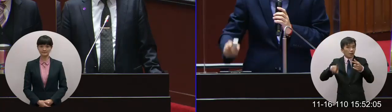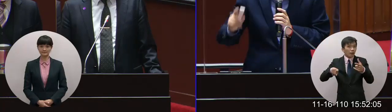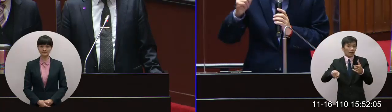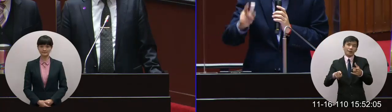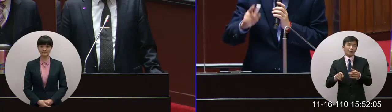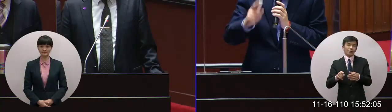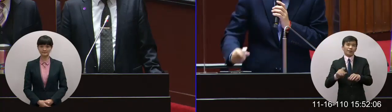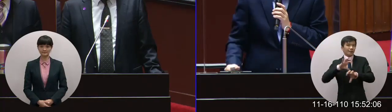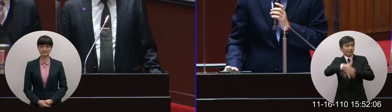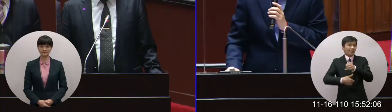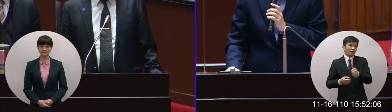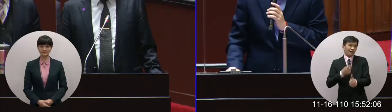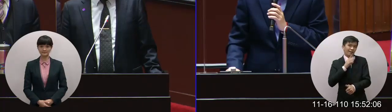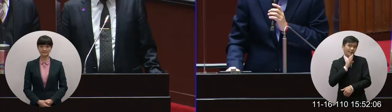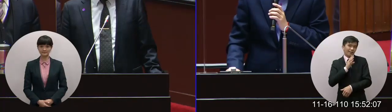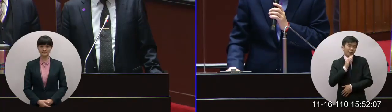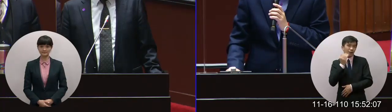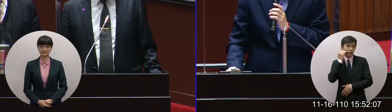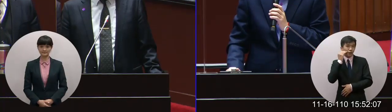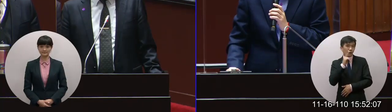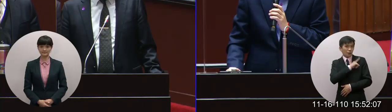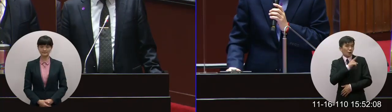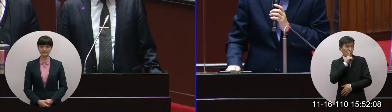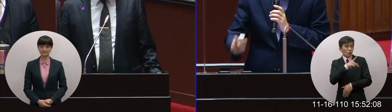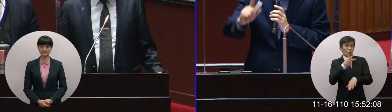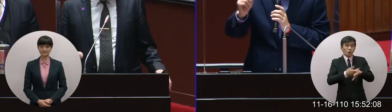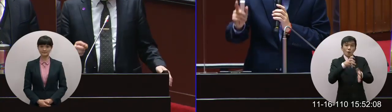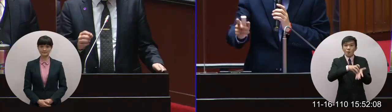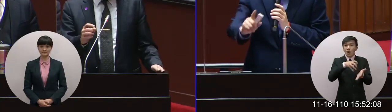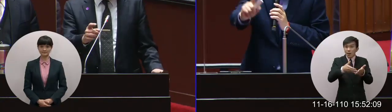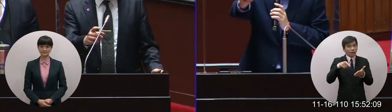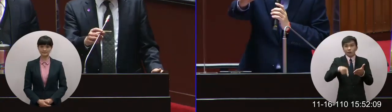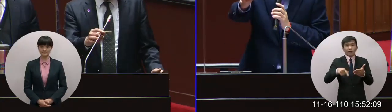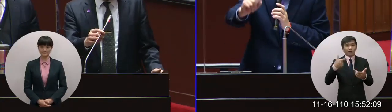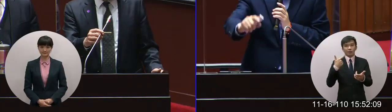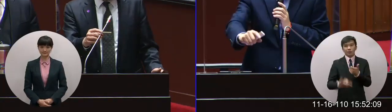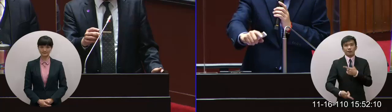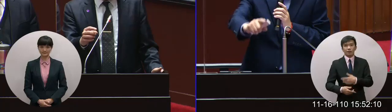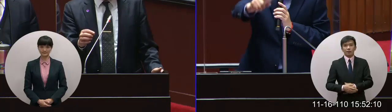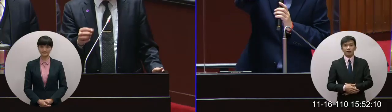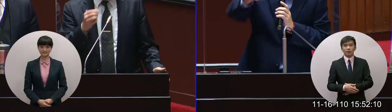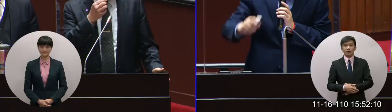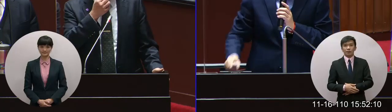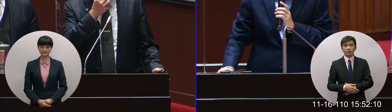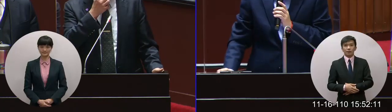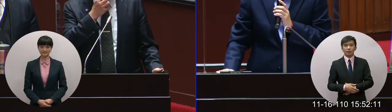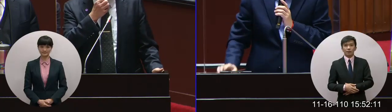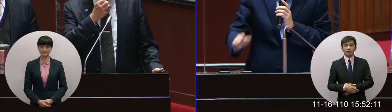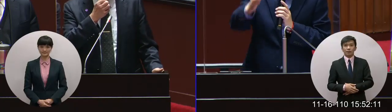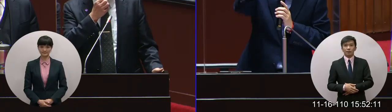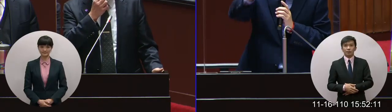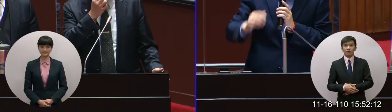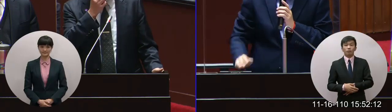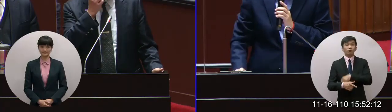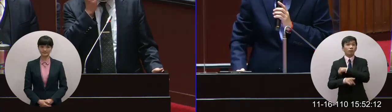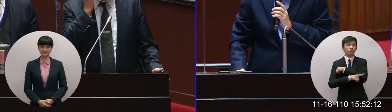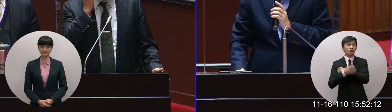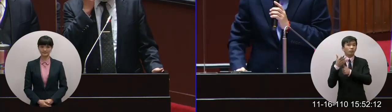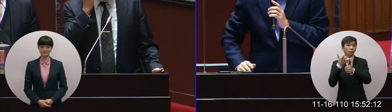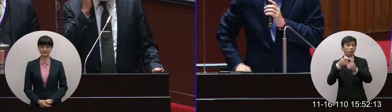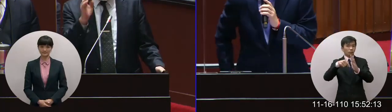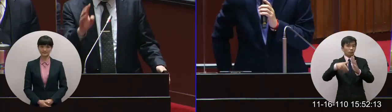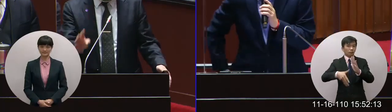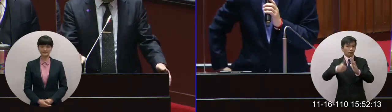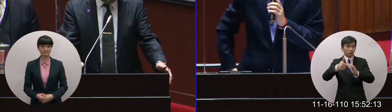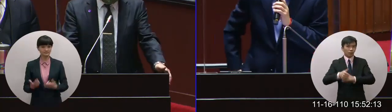可是對你自己說的話不公平這個你就不用說了最後問題問一下院長